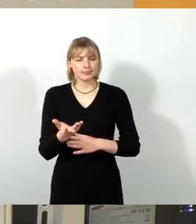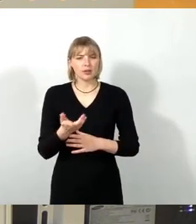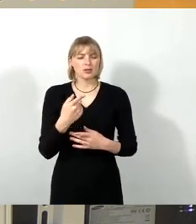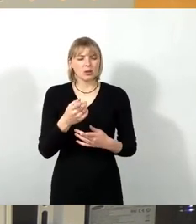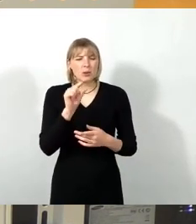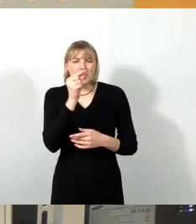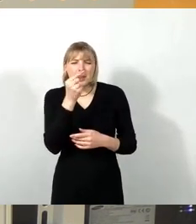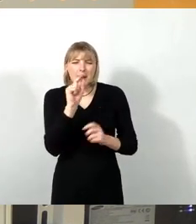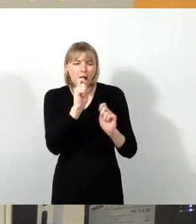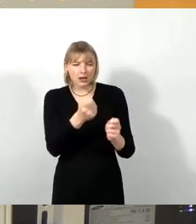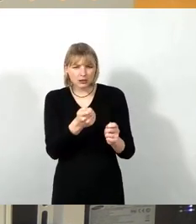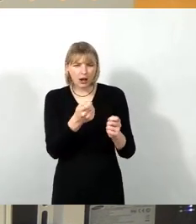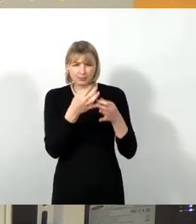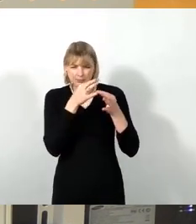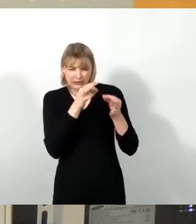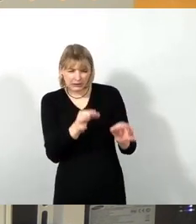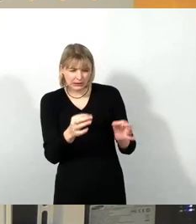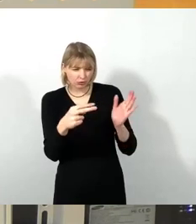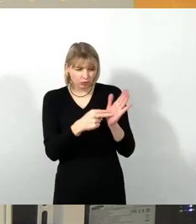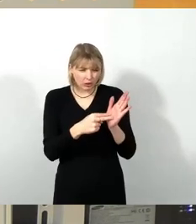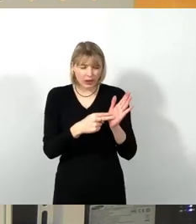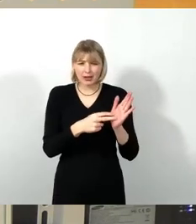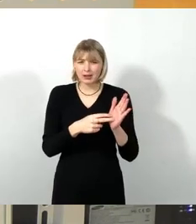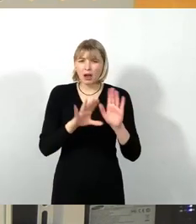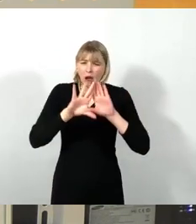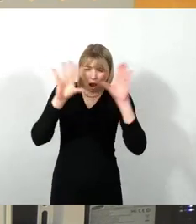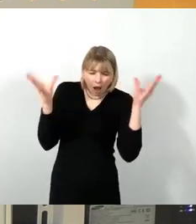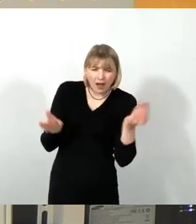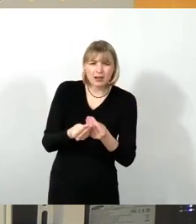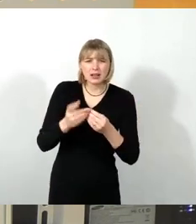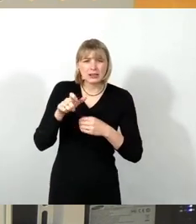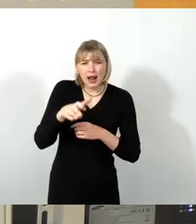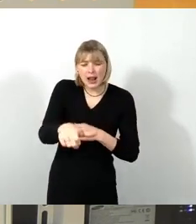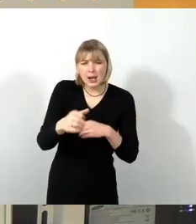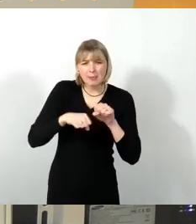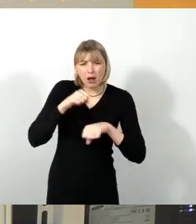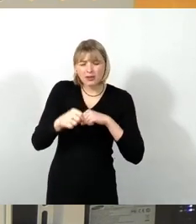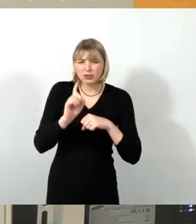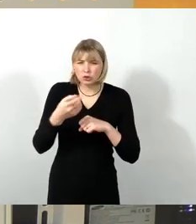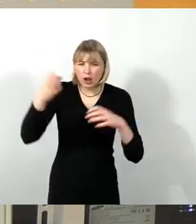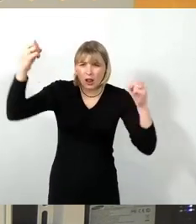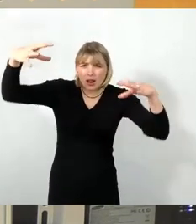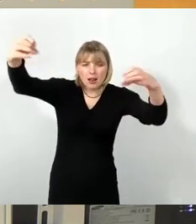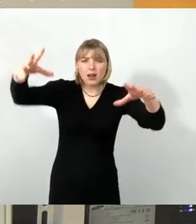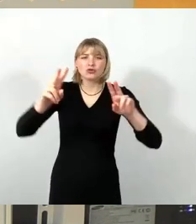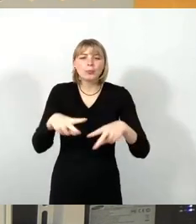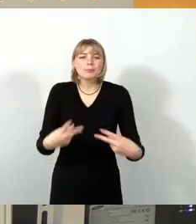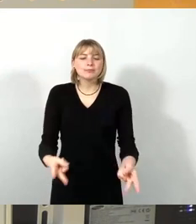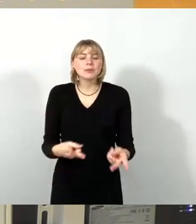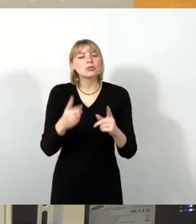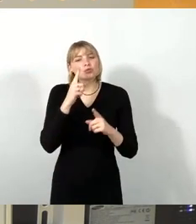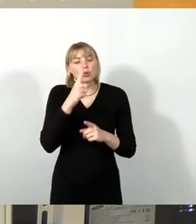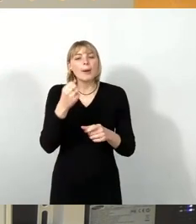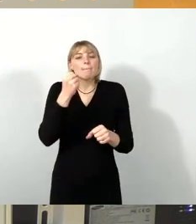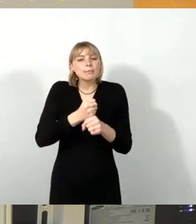nirgendwo drin, dass der gesamte Elbratweg beleuchtet werden soll. Wäre auch ziemlicher Blödsinn. Es steht drin, bestimmte Stellen, Herr Dr. Deppe,